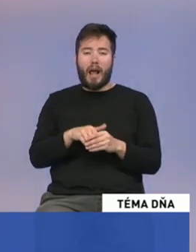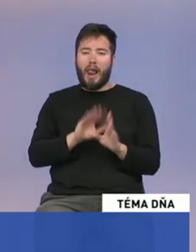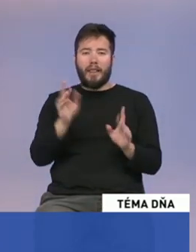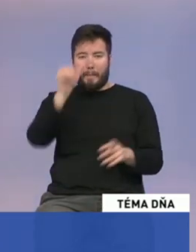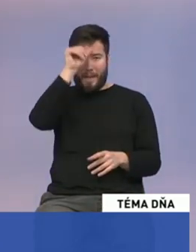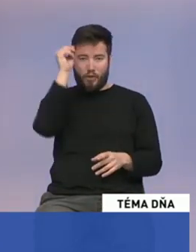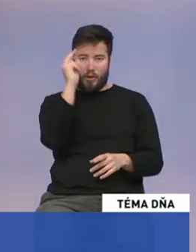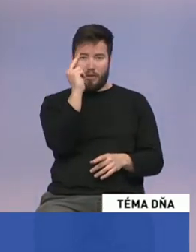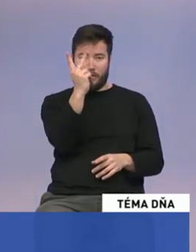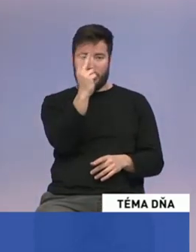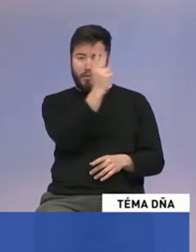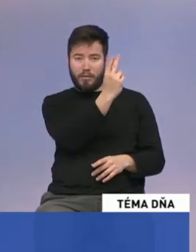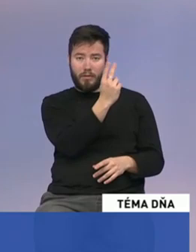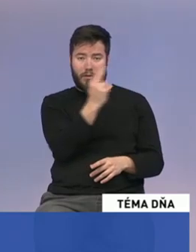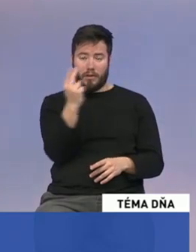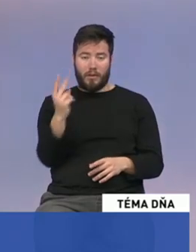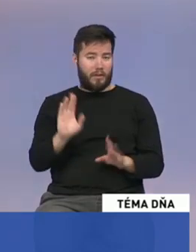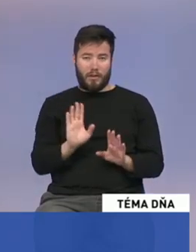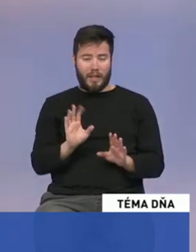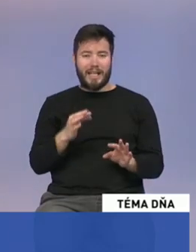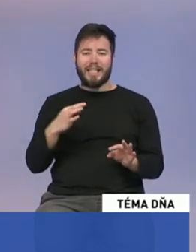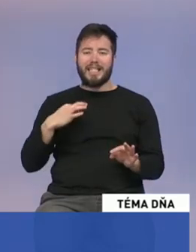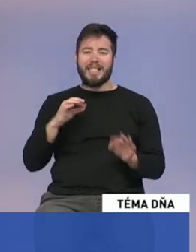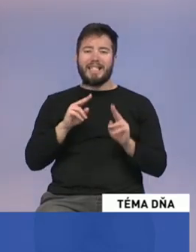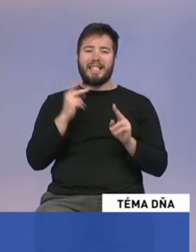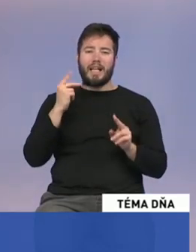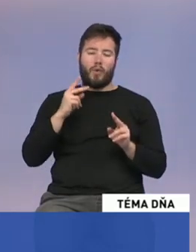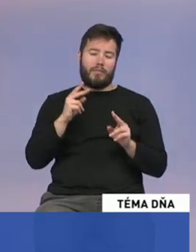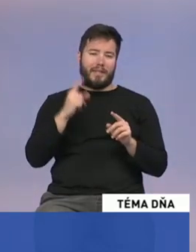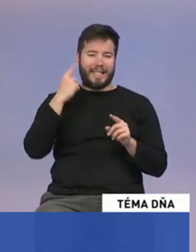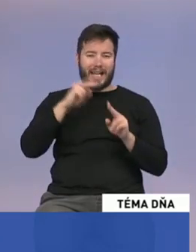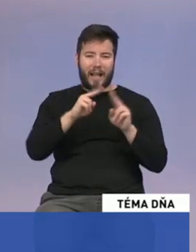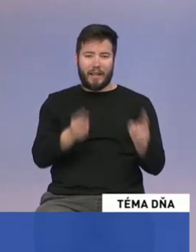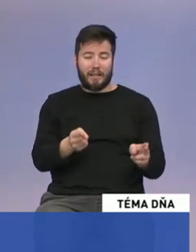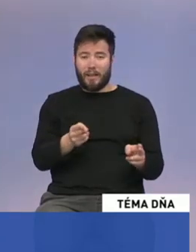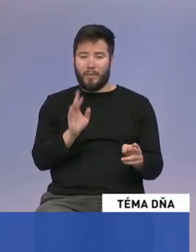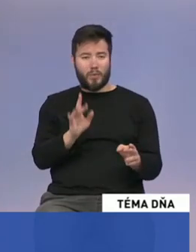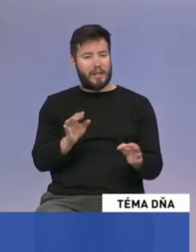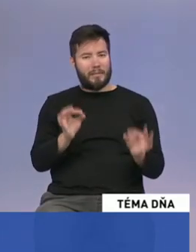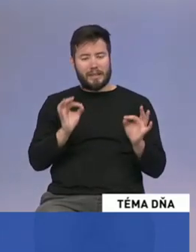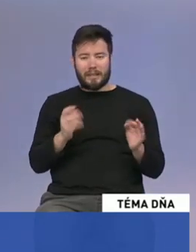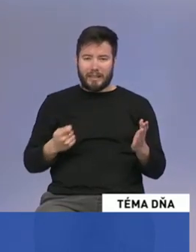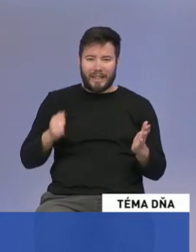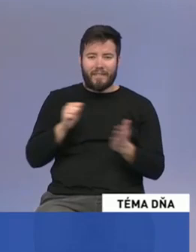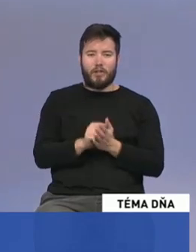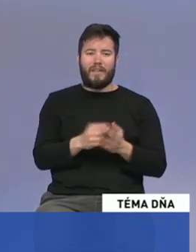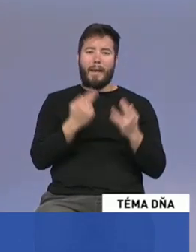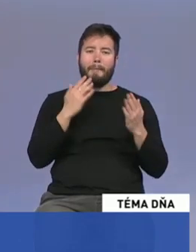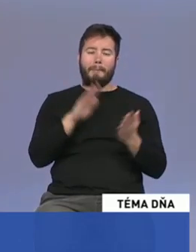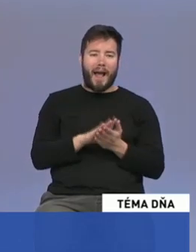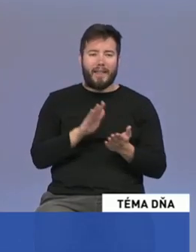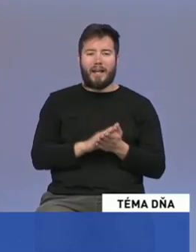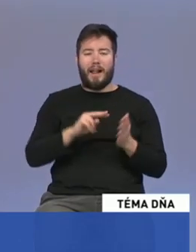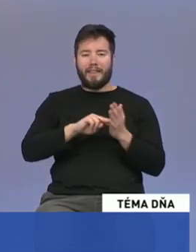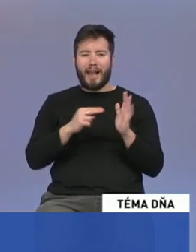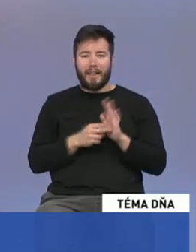to ísť ruka v ruke. Ak chce vyrodiť vysokošpecializované pracoviská, tak samozrejme musí to byť aj s doplnením materiálno-technického